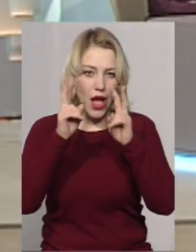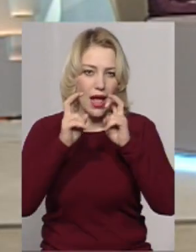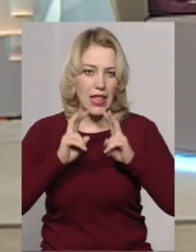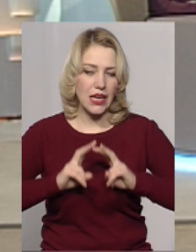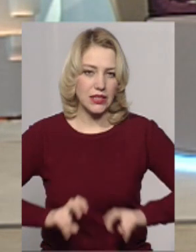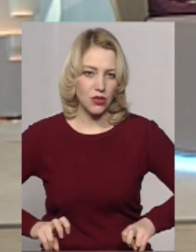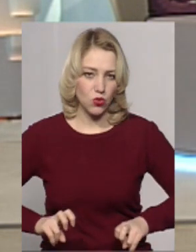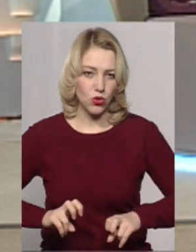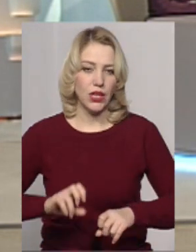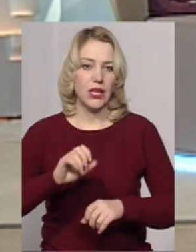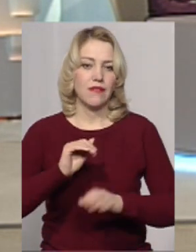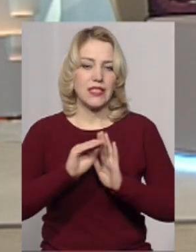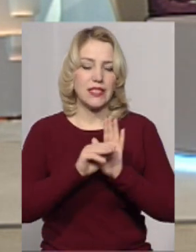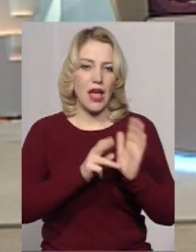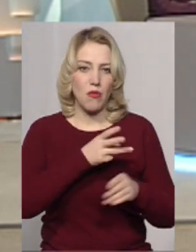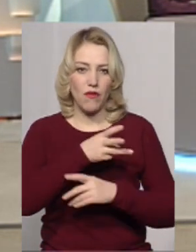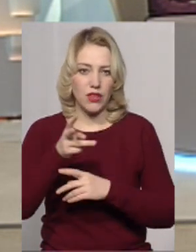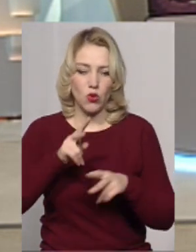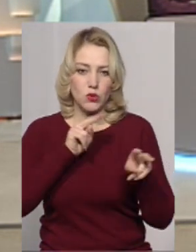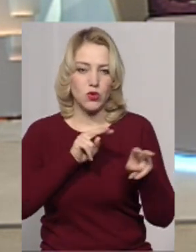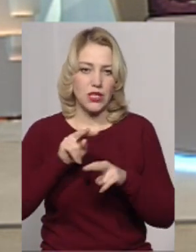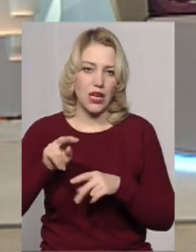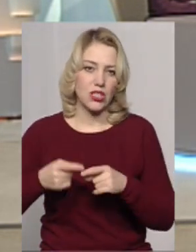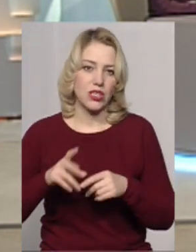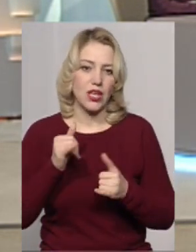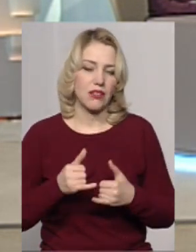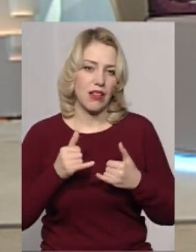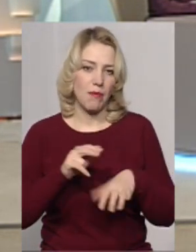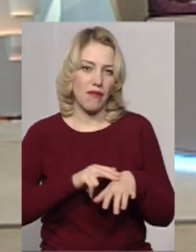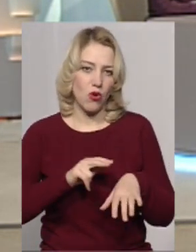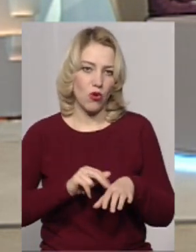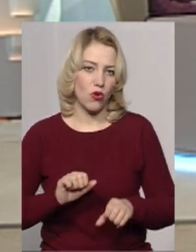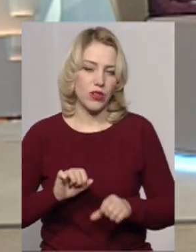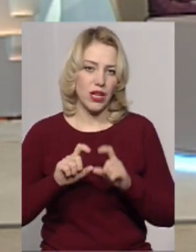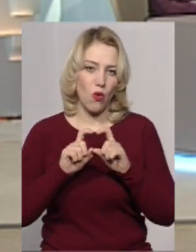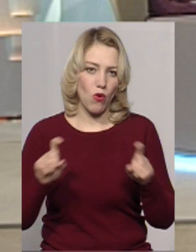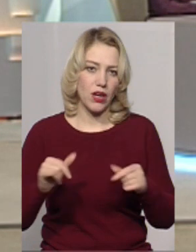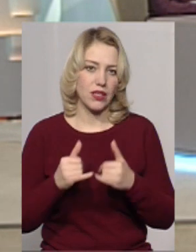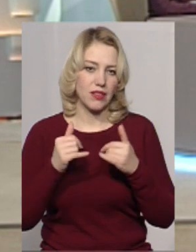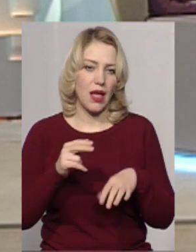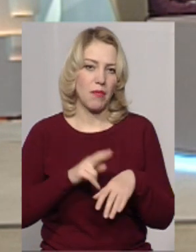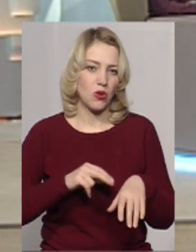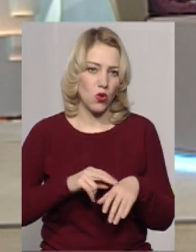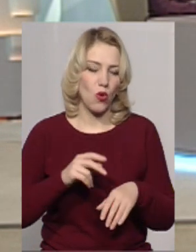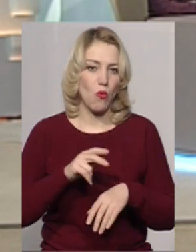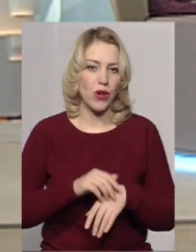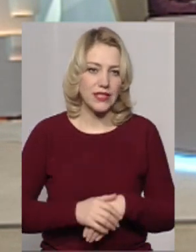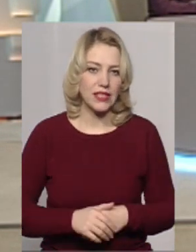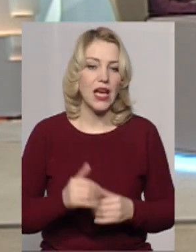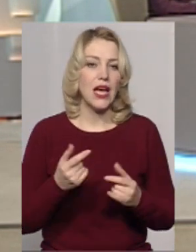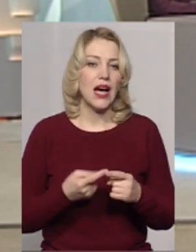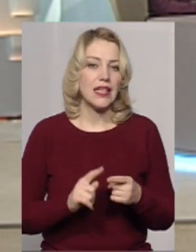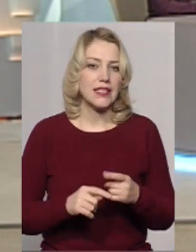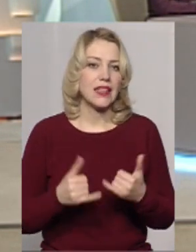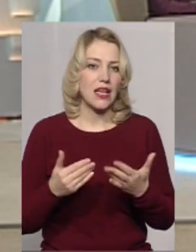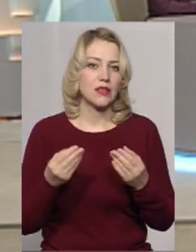з системи відеоспостереження для правоохоронних органів, в першу чергу для нашої патрульної поліції, а це